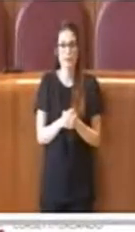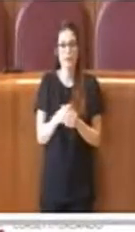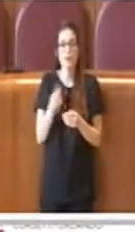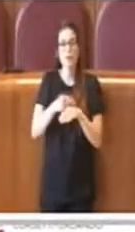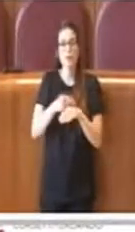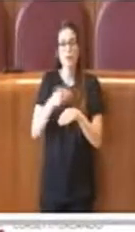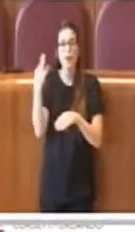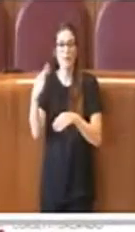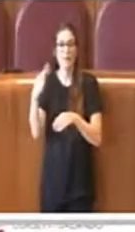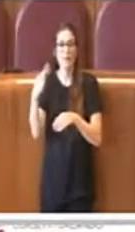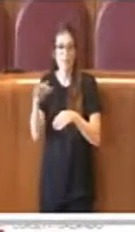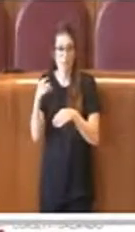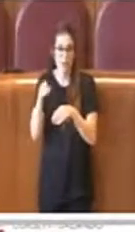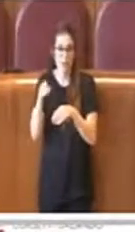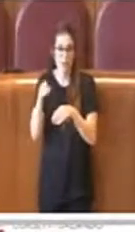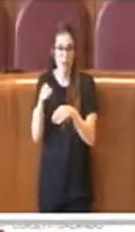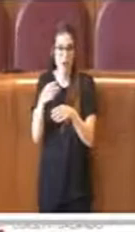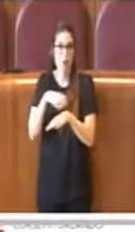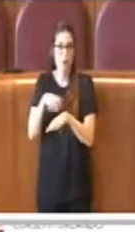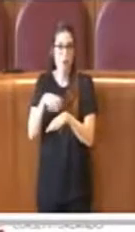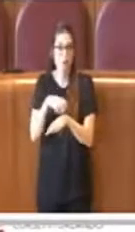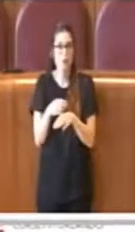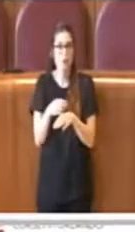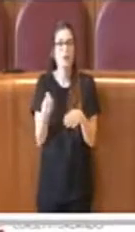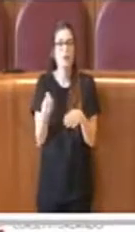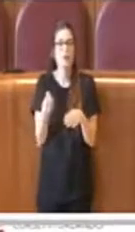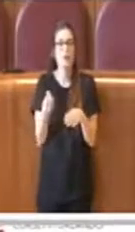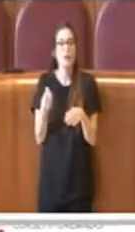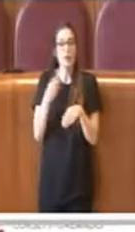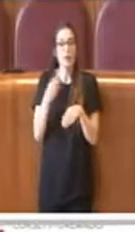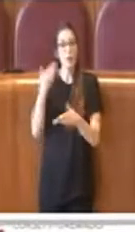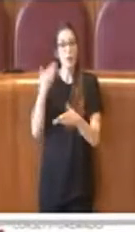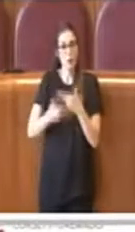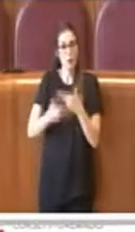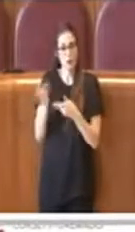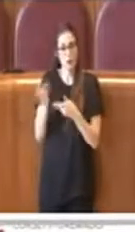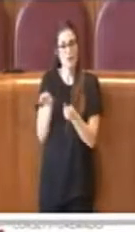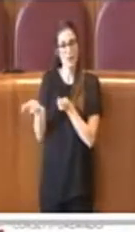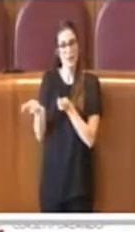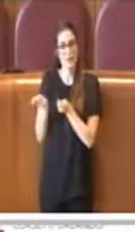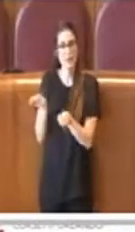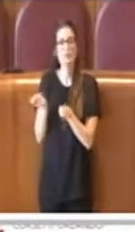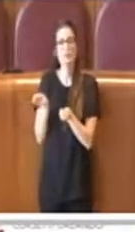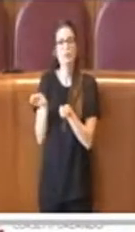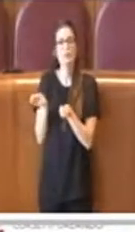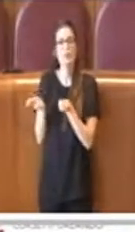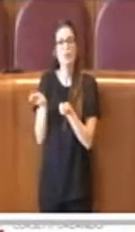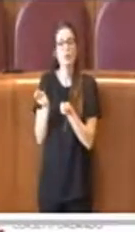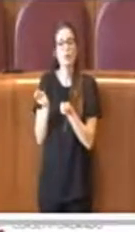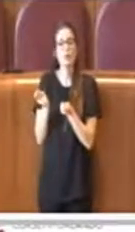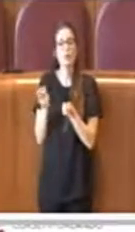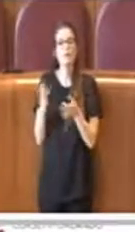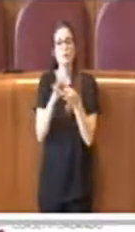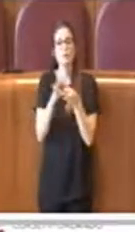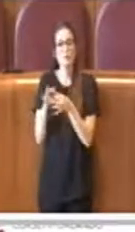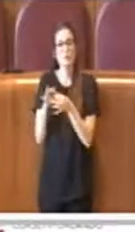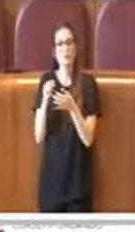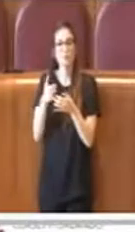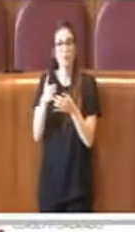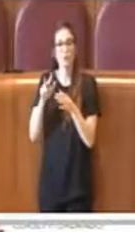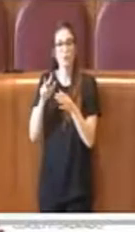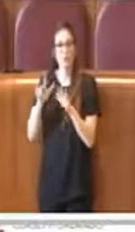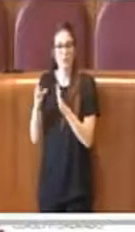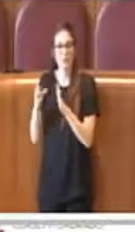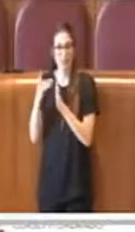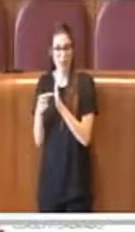consulta, oltre a definire chiari processi di interazione con l'amministrazione attraverso la delibera 183 approvata ieri in